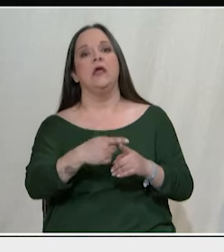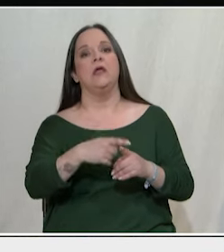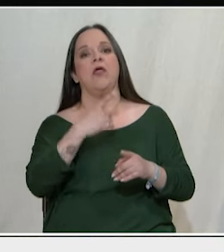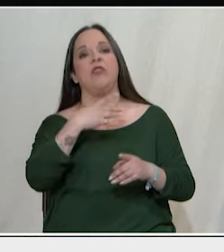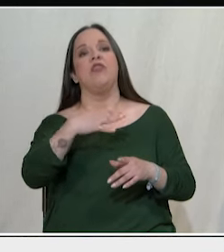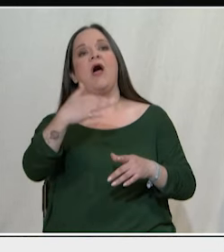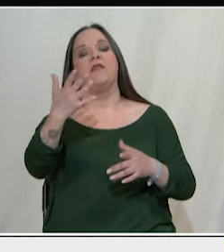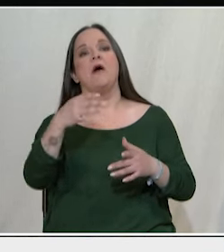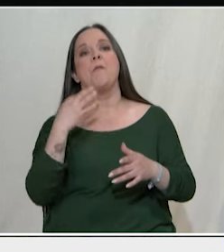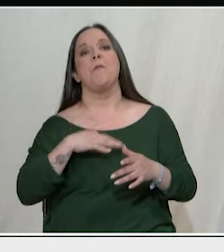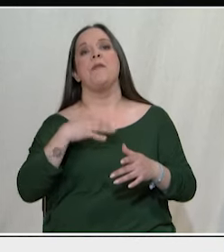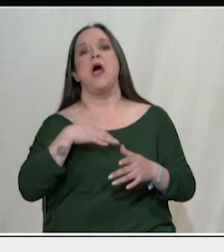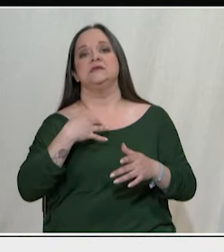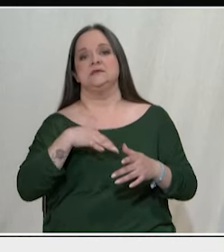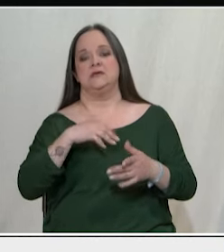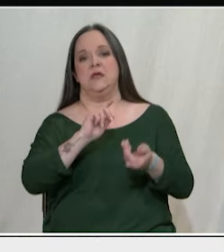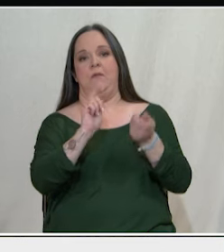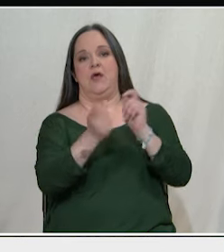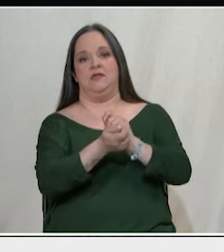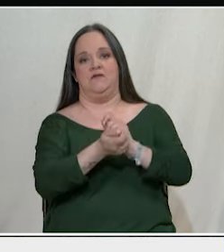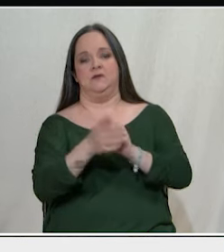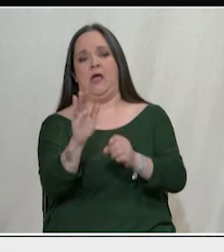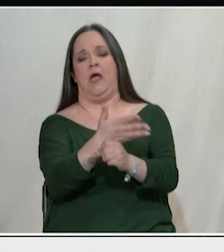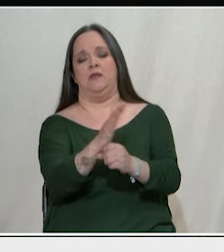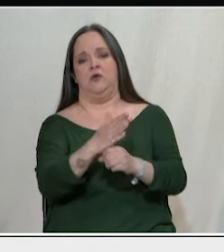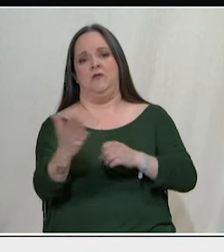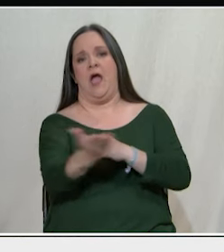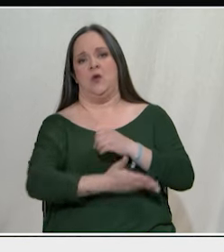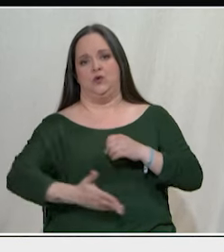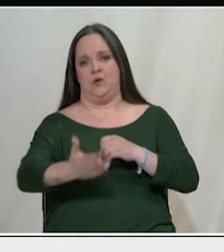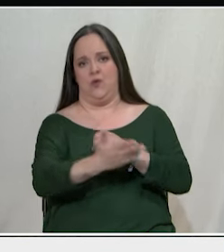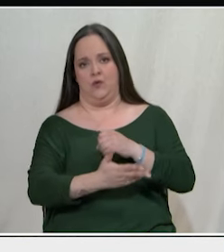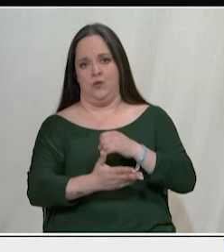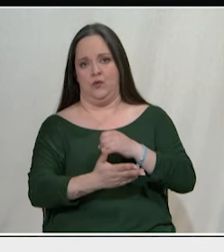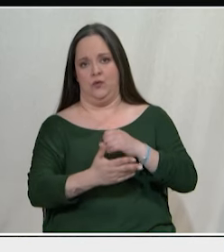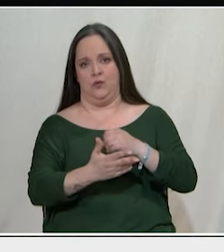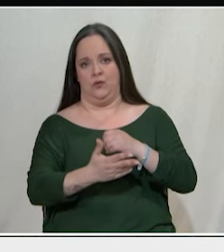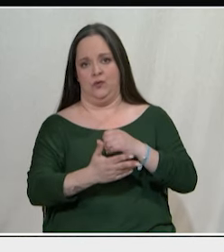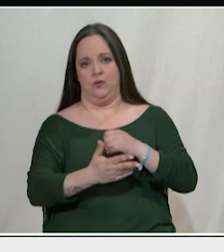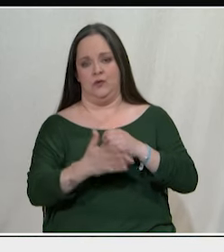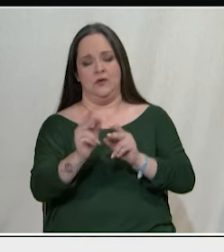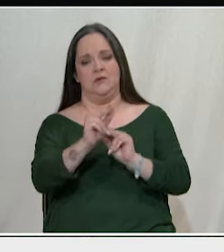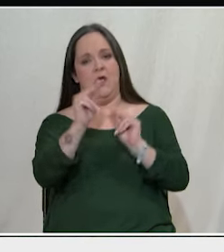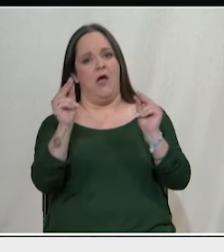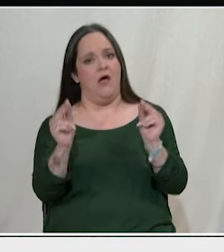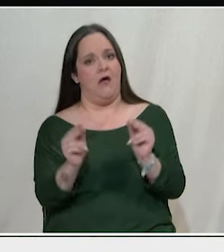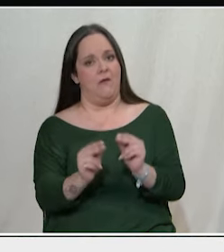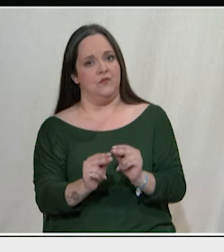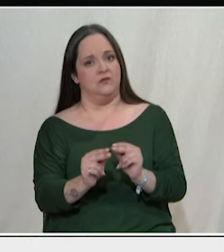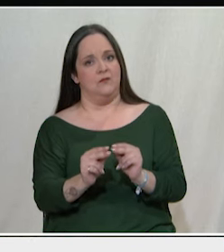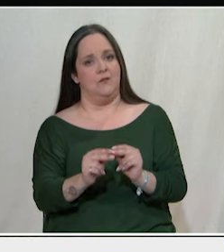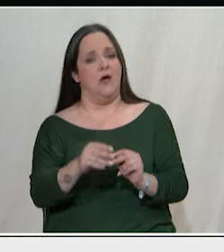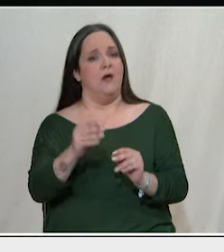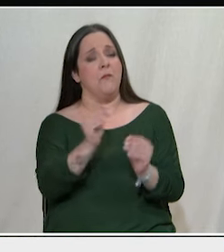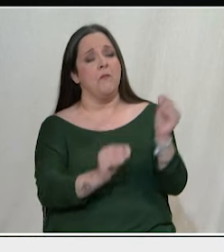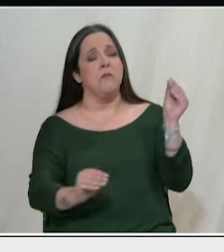πράσινη μετάβαση που έχει διαλύσει τον αγροτικό τομέα και με τη σειρά του μεγαλώνει την ακρίβεια